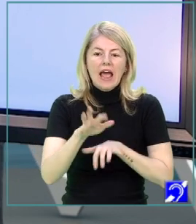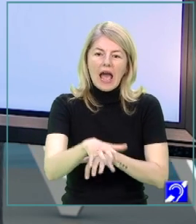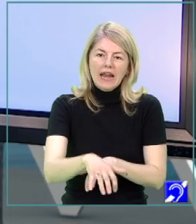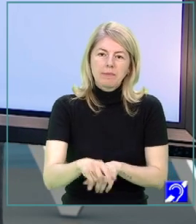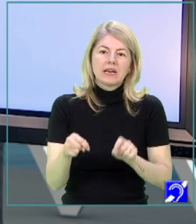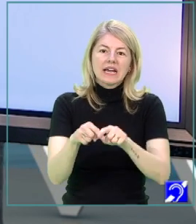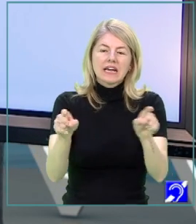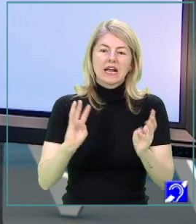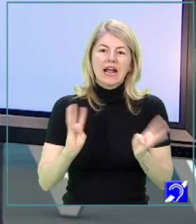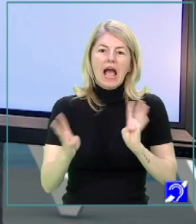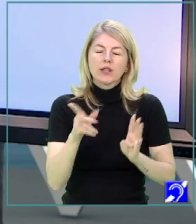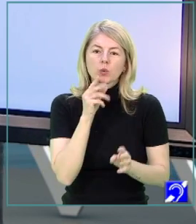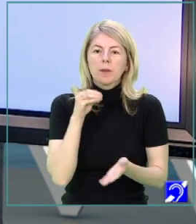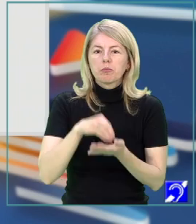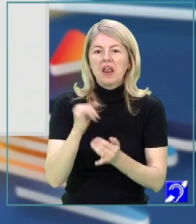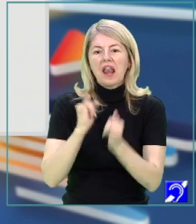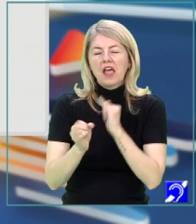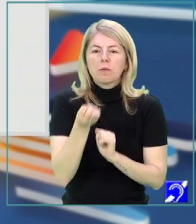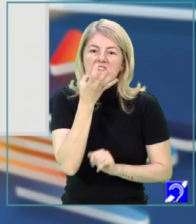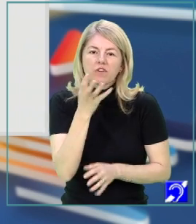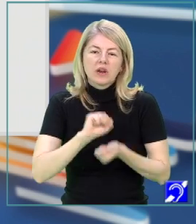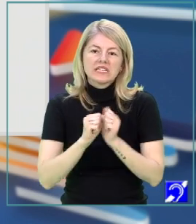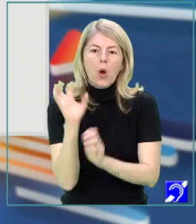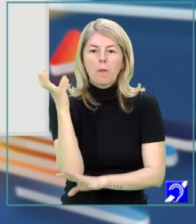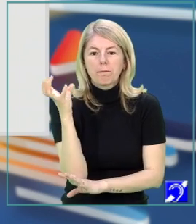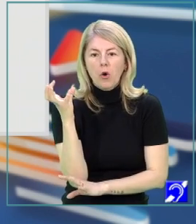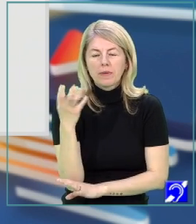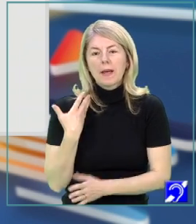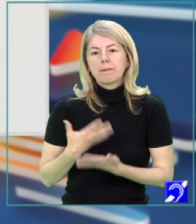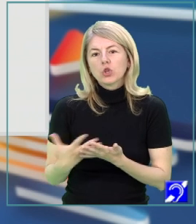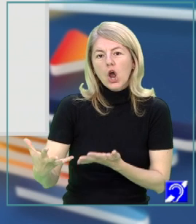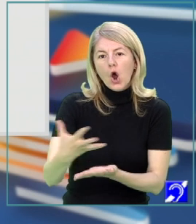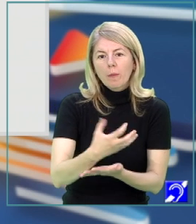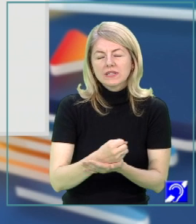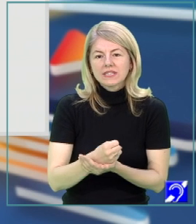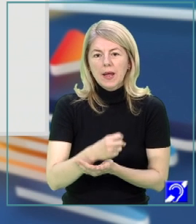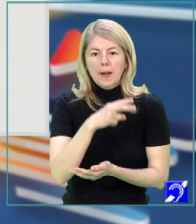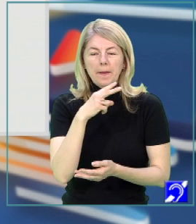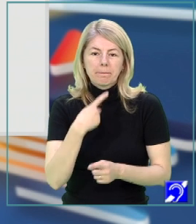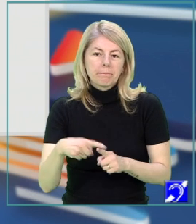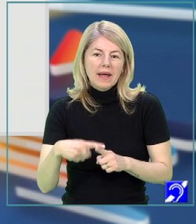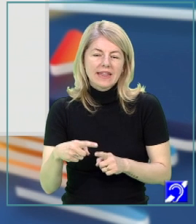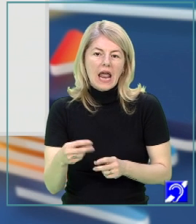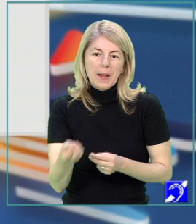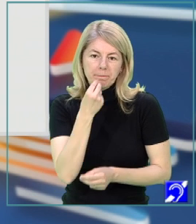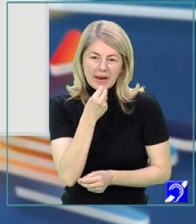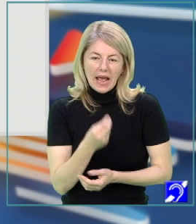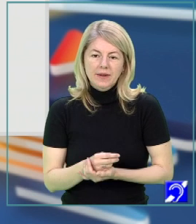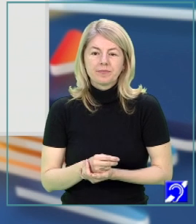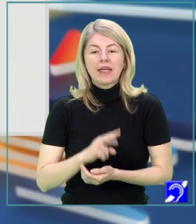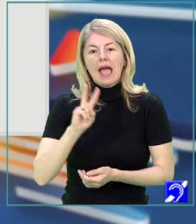îngrădită, pe care se cultivă legume, flori sau pom fructiferi, în vederea obținerii unor produse. Al doilea sens,